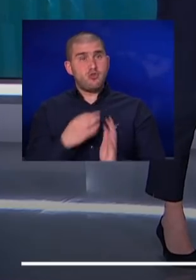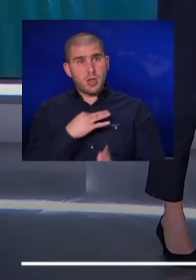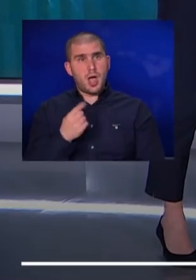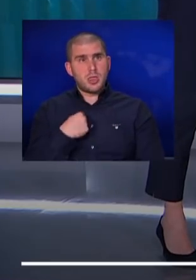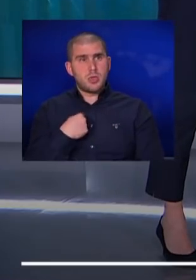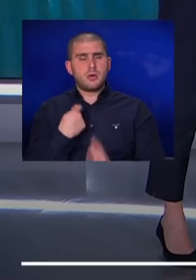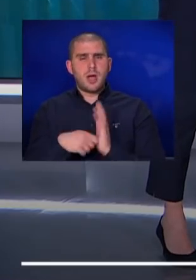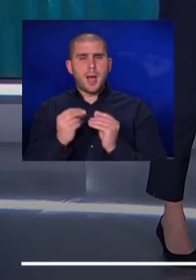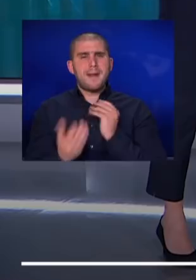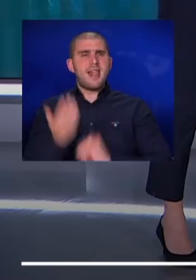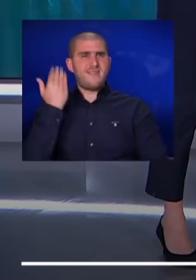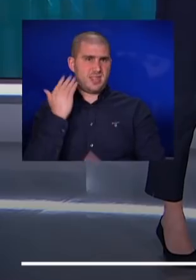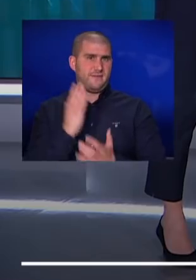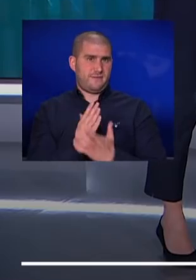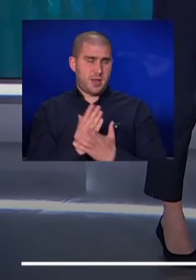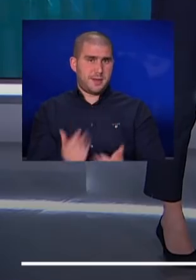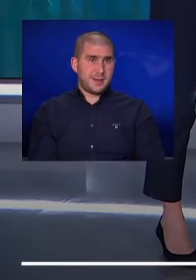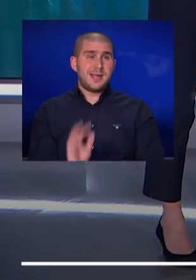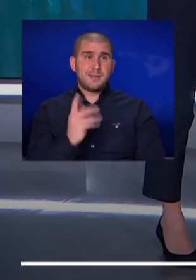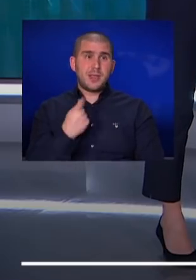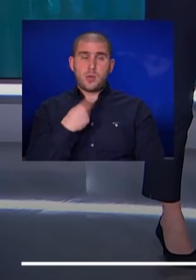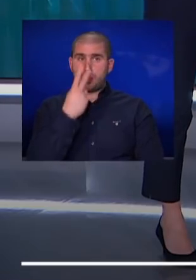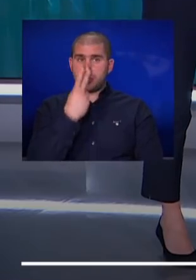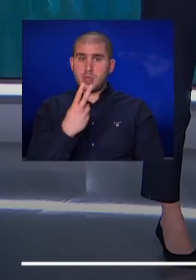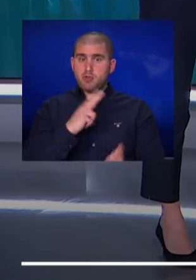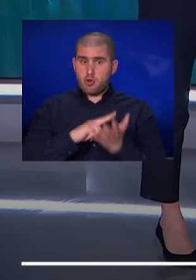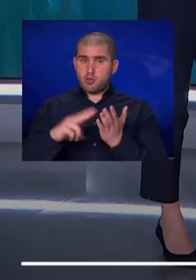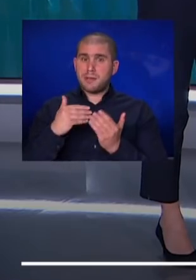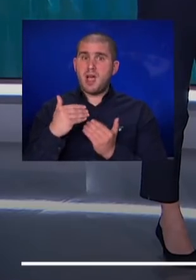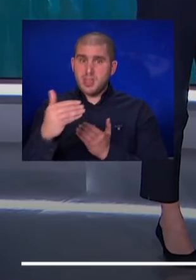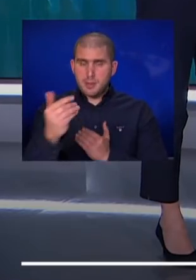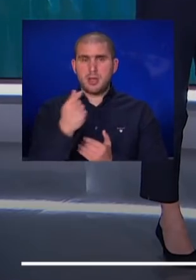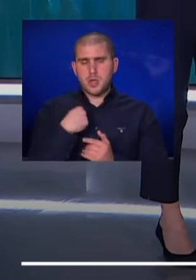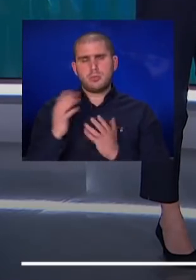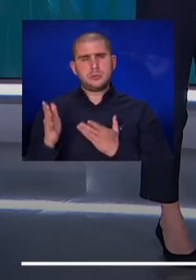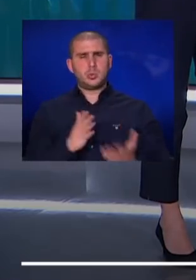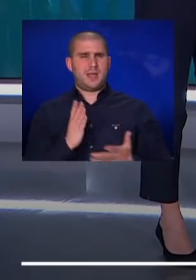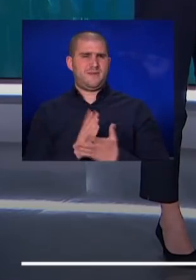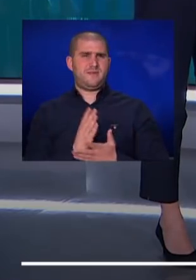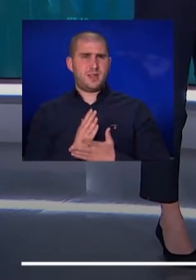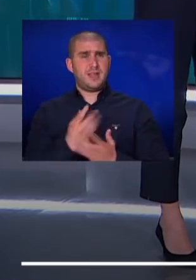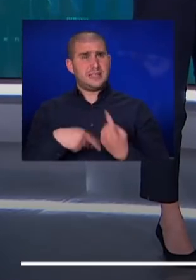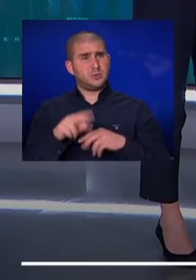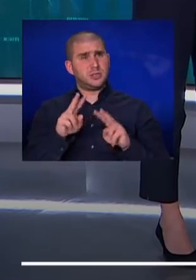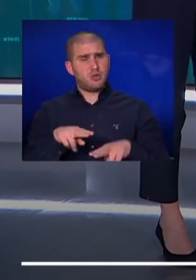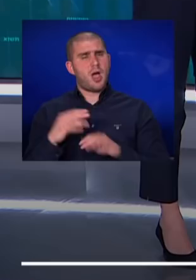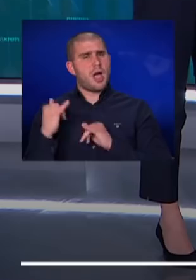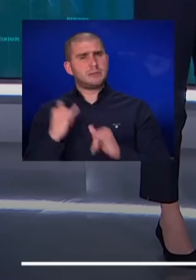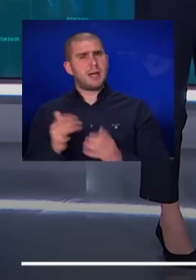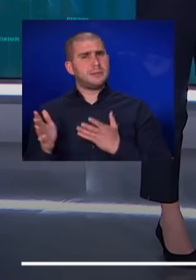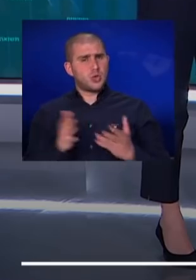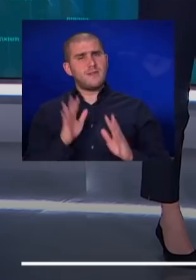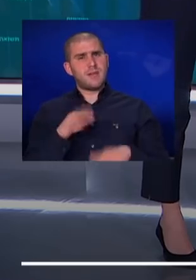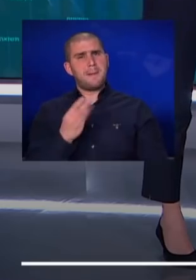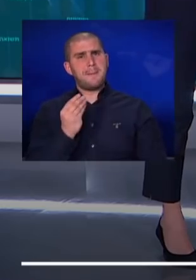מצטיידים הרבה לפני זאת אומרת שאם אנחנו נסתכל לשלושה חודשים קדימה אנחנו די מסודרים ואצלנו גם יהיה הספקה סדירה וגם